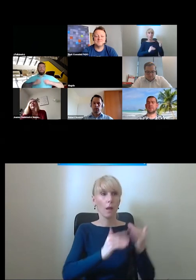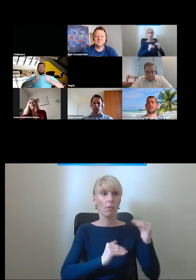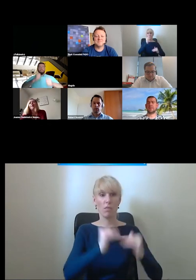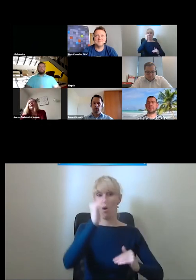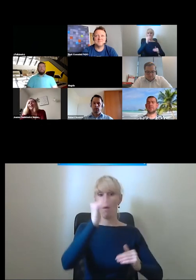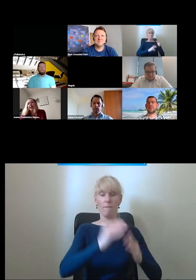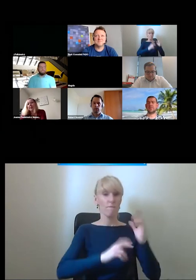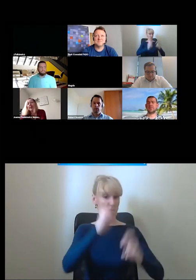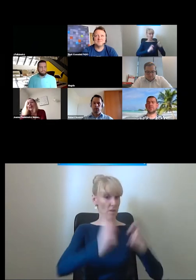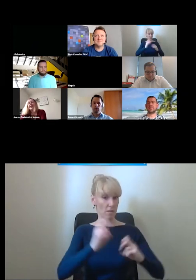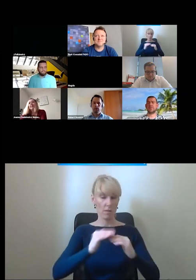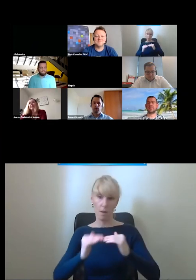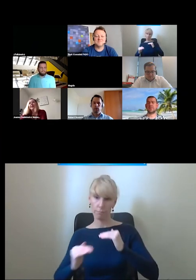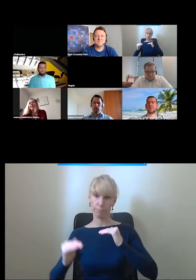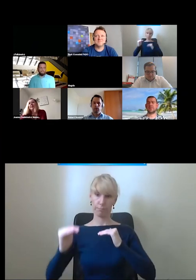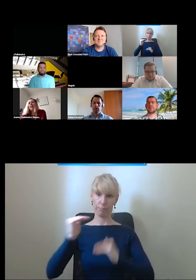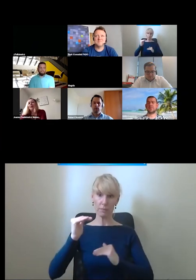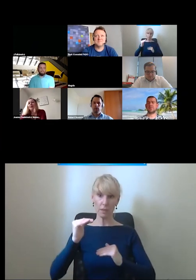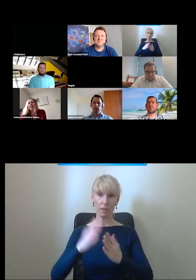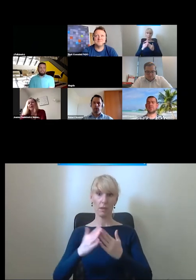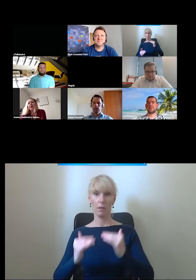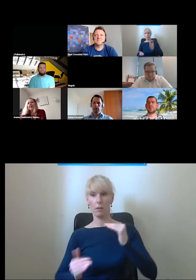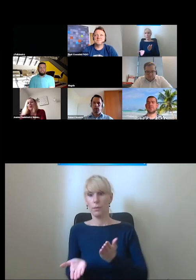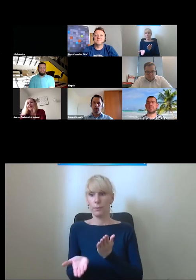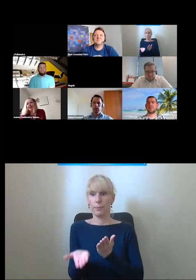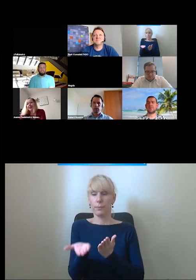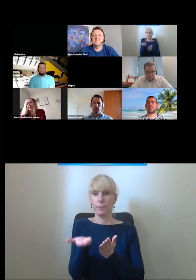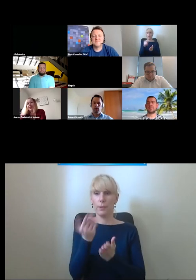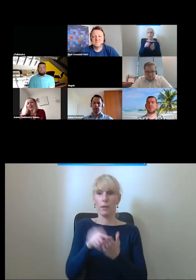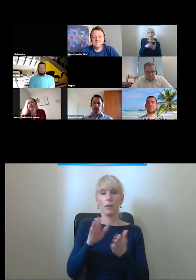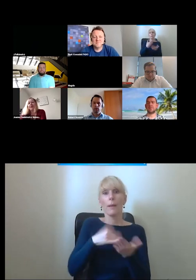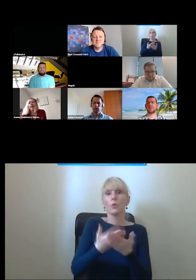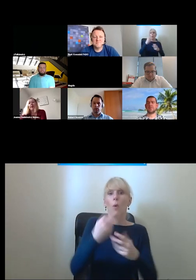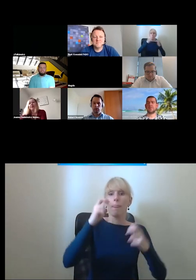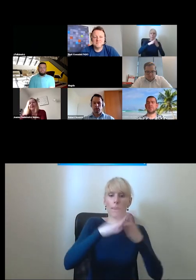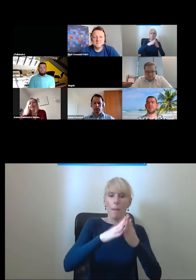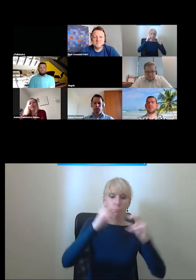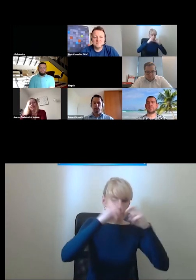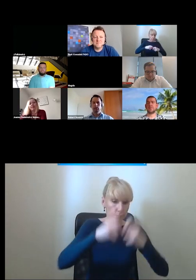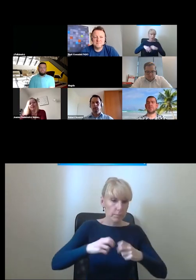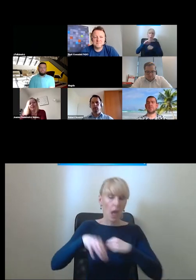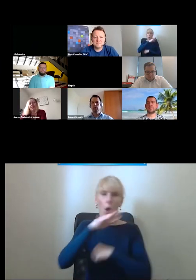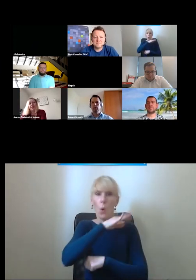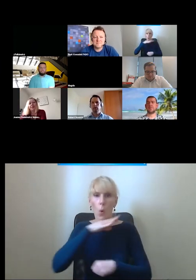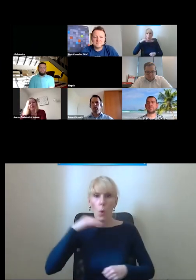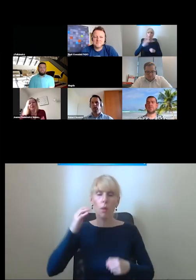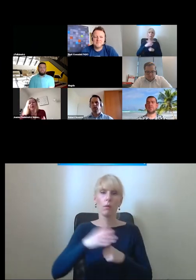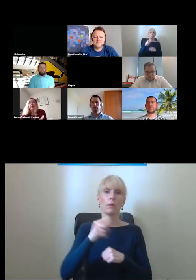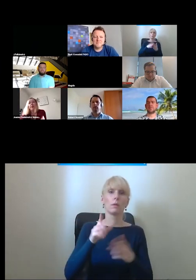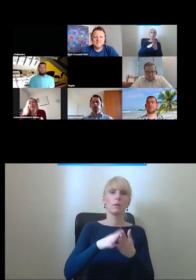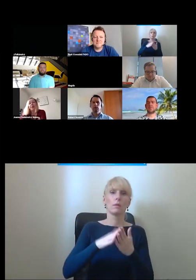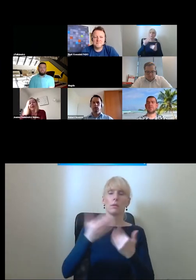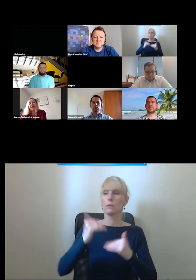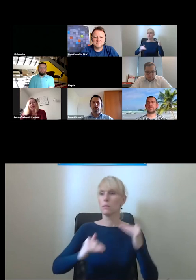dopracowujemy i zmieniamy między innymi badając kolorystykę i nakładając z projektantami siedzimy